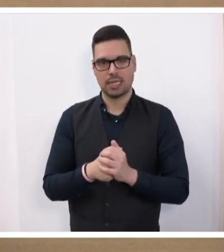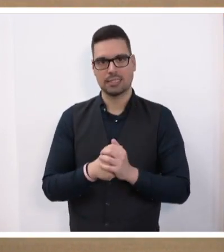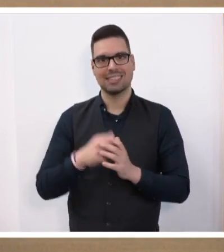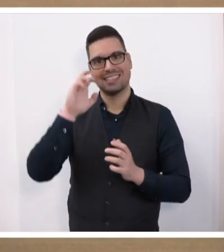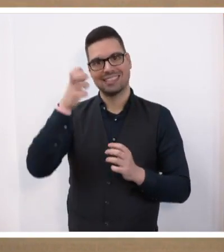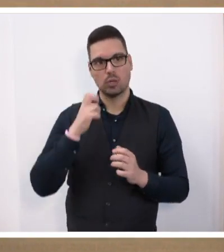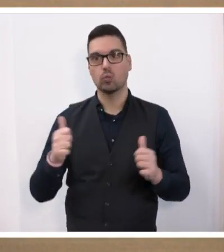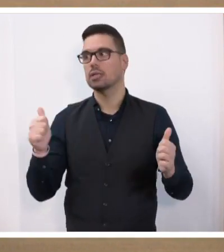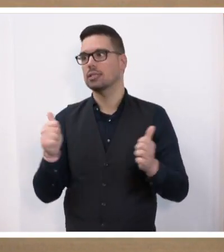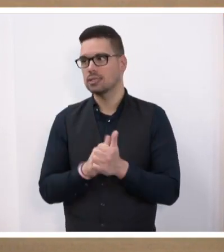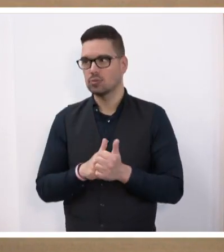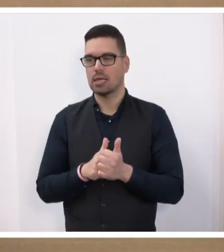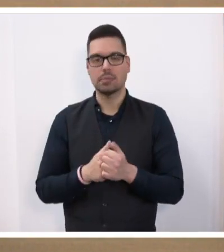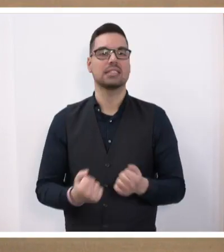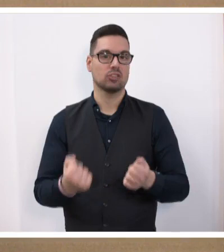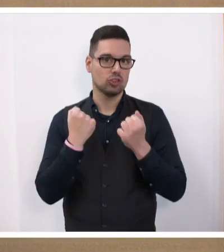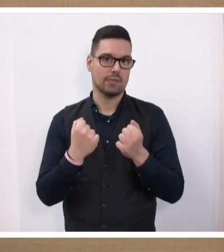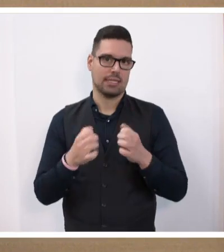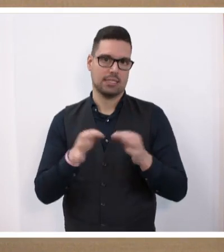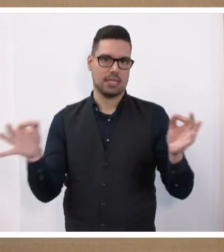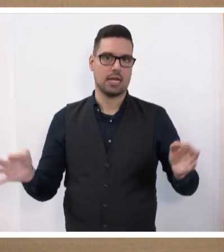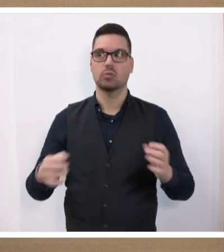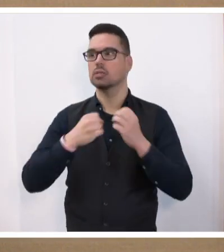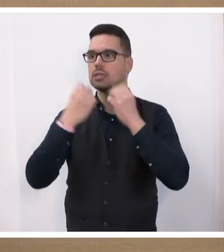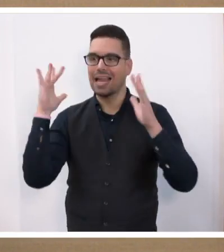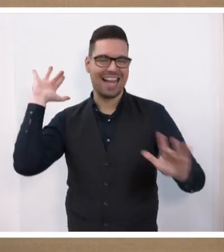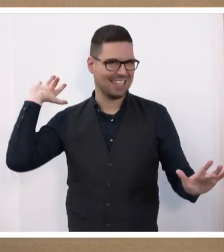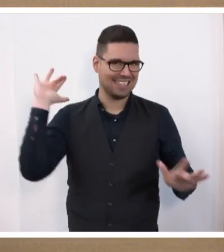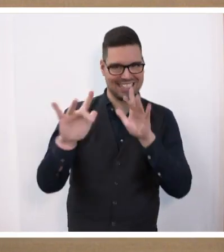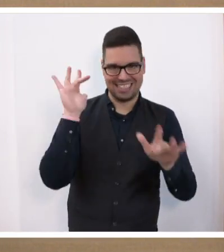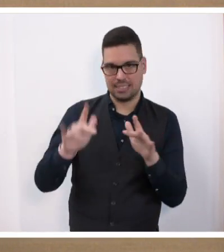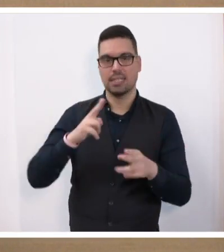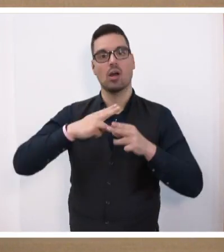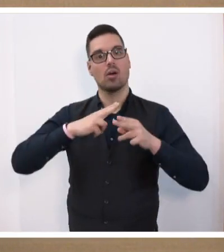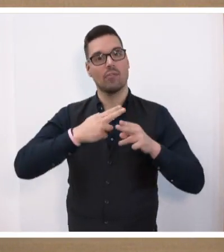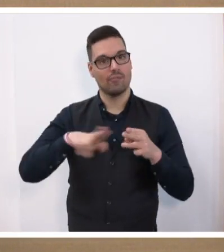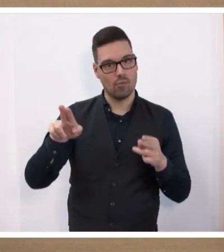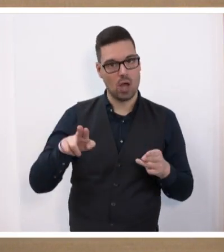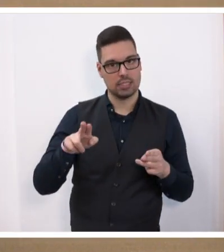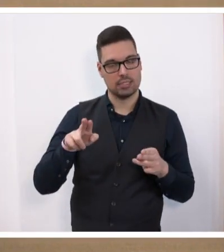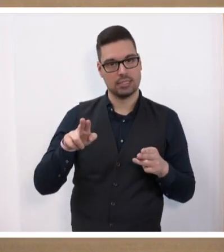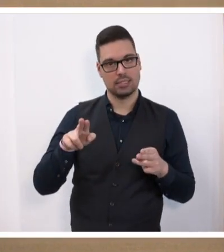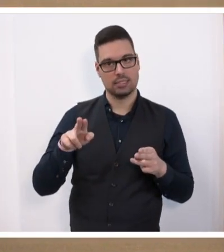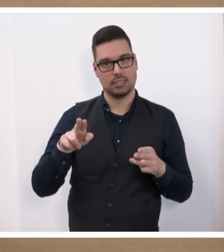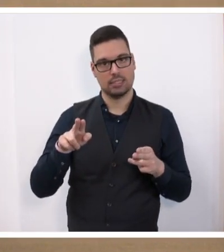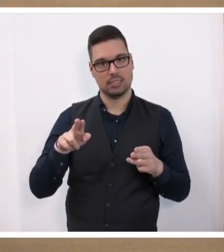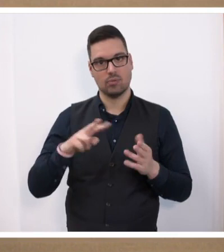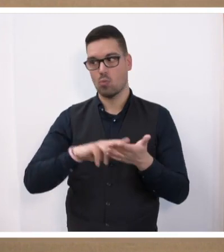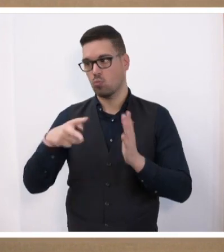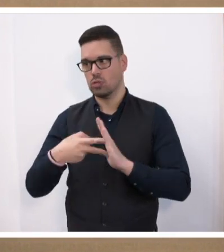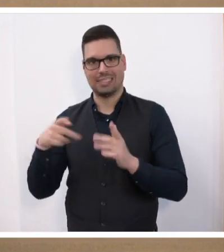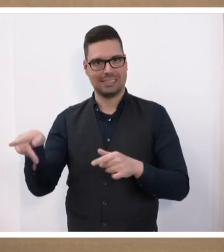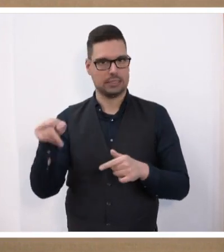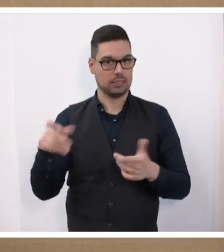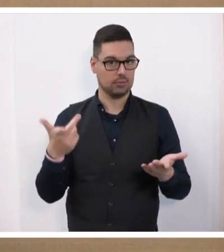zusammen in diesen schweren Tagen. Und wir haben ganz klar kritisiert Ford für eine verfehlte Modellpolitik. Wenn es eben